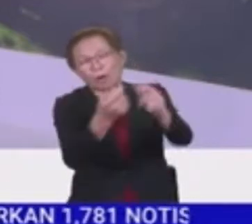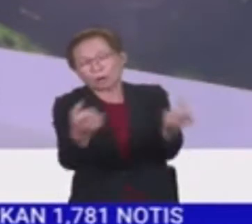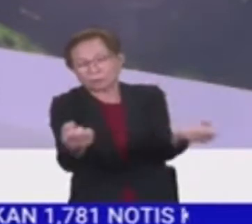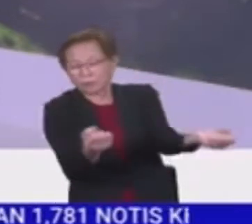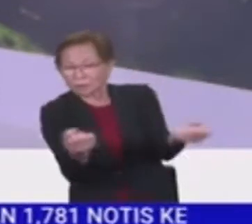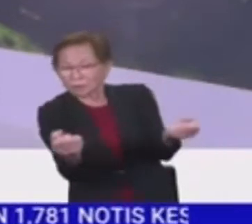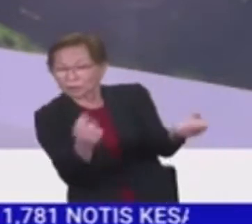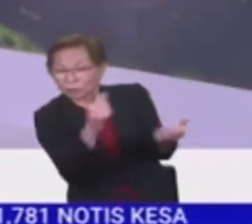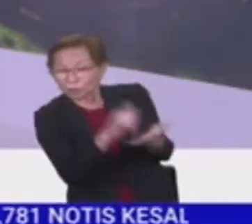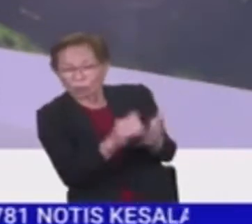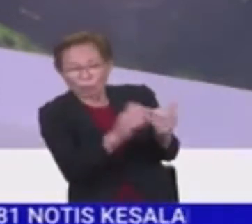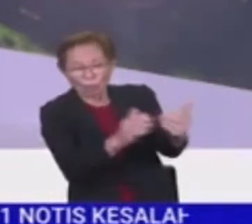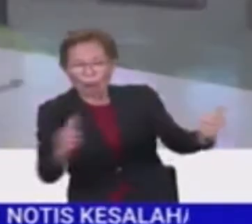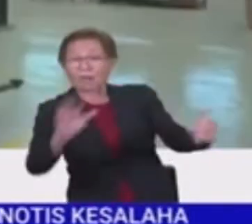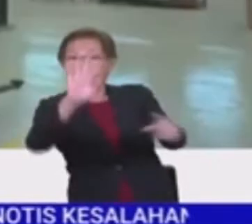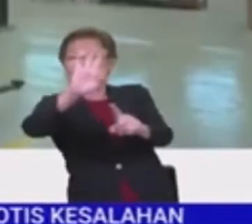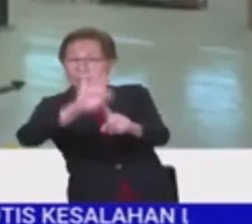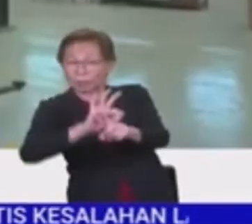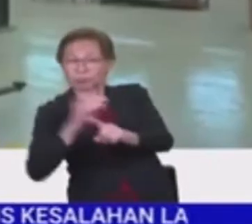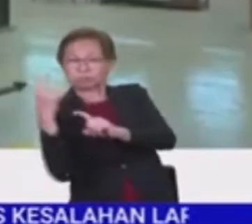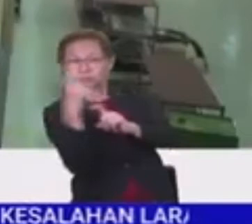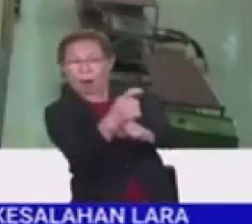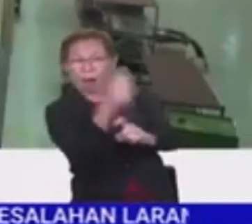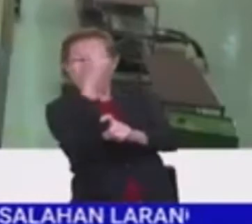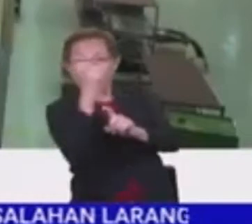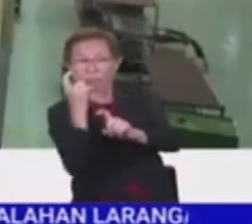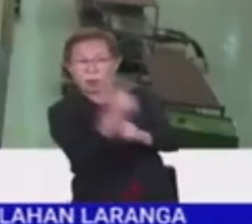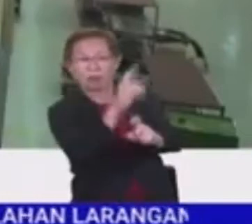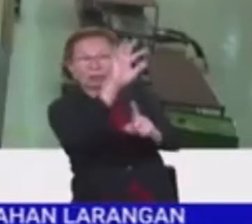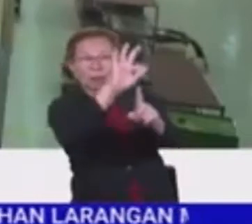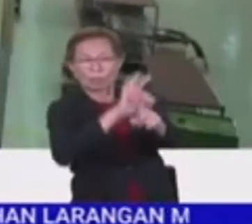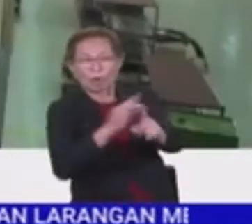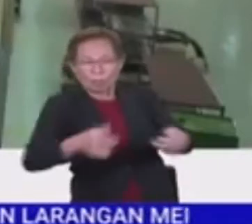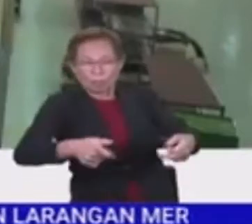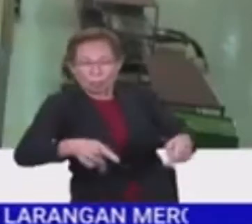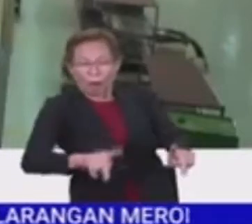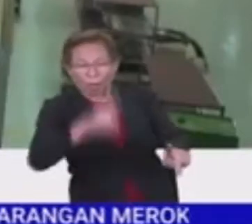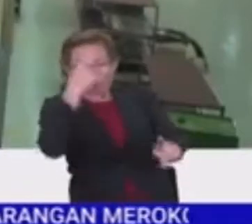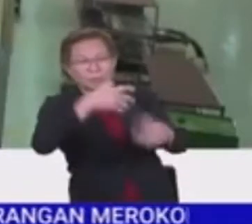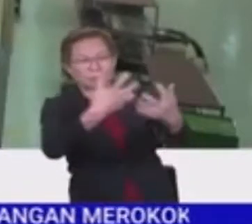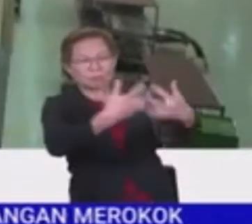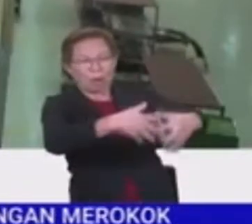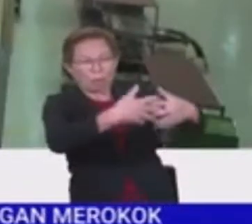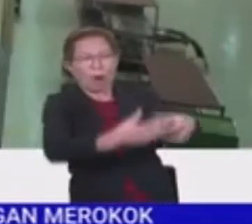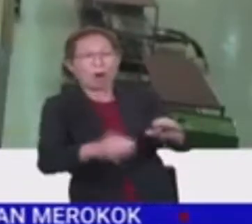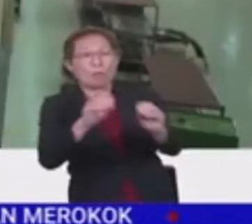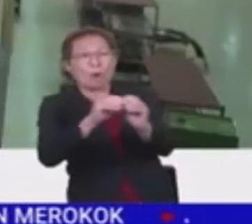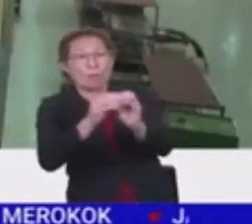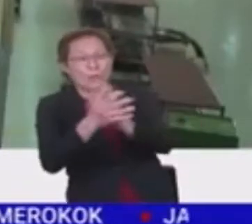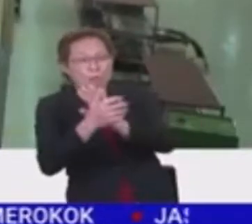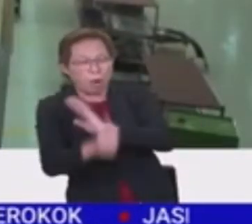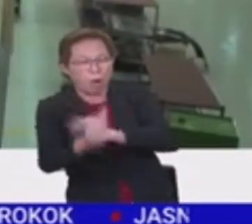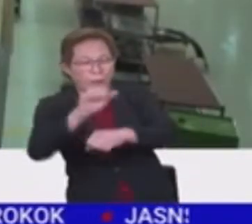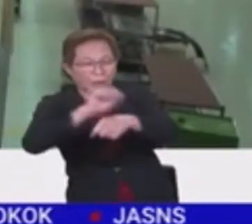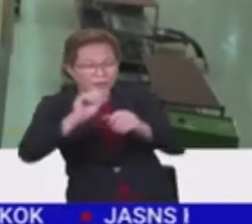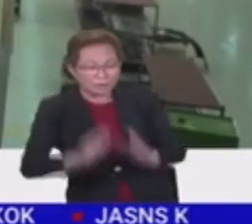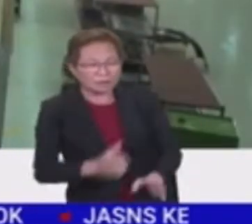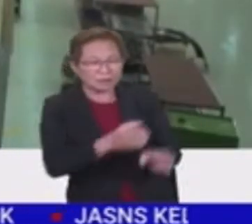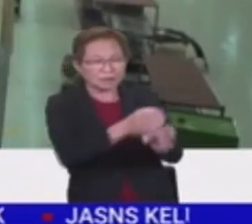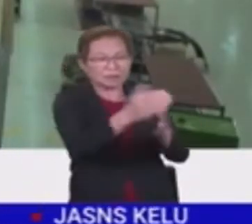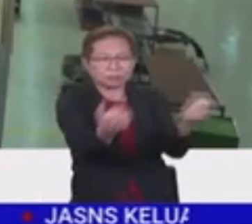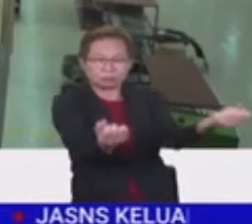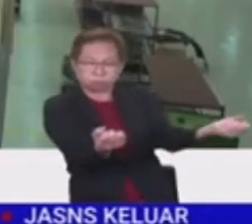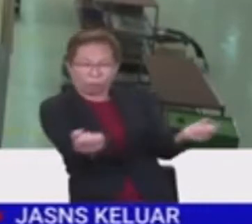kenderaan. Tempoh sembilan bulan yang diberikan kerajaan itu juga peluang bagi pengeluar meningkatkan kemahiran tenaga kerja sektor